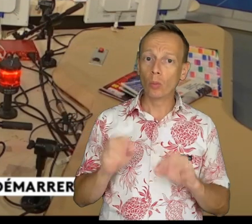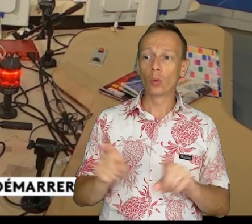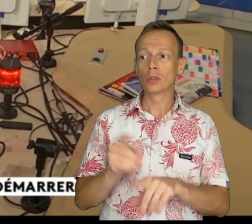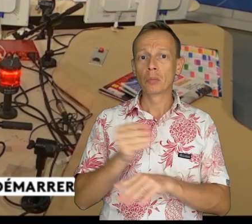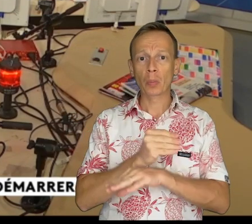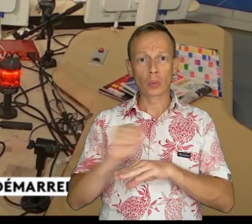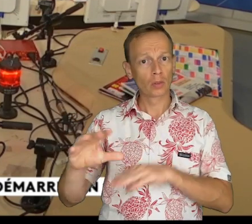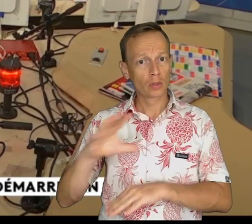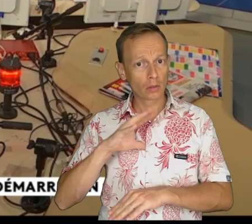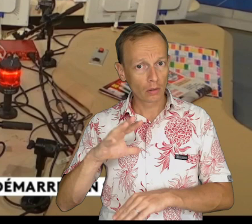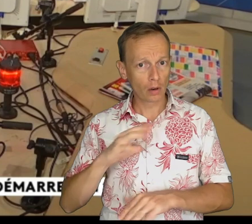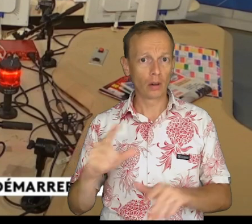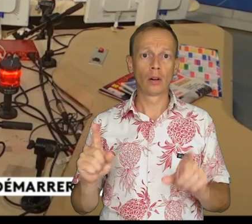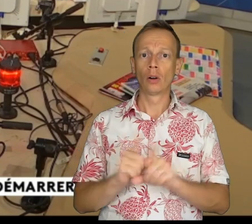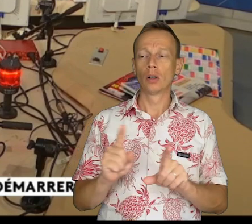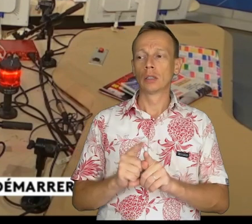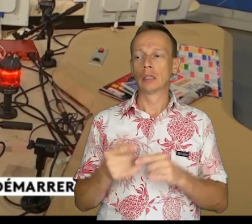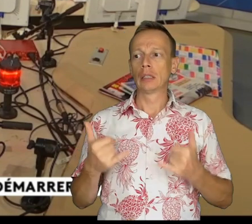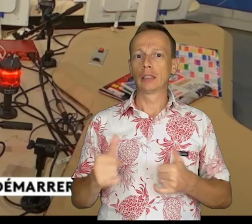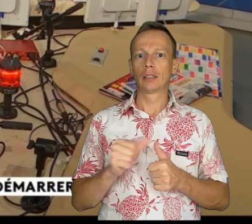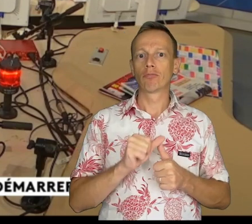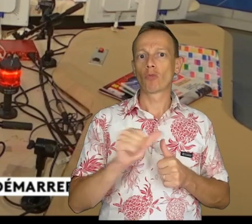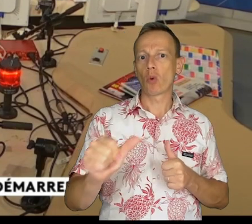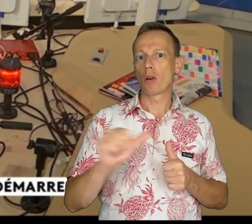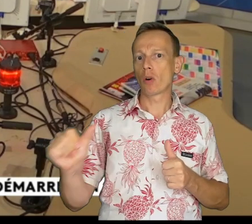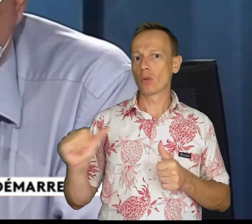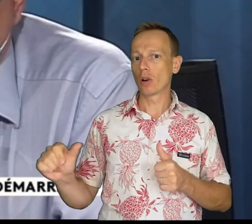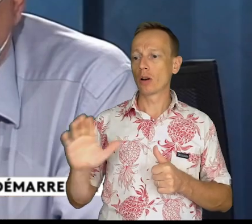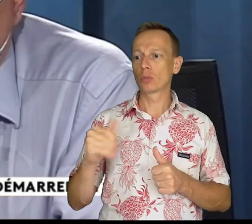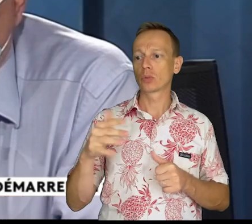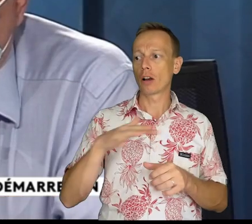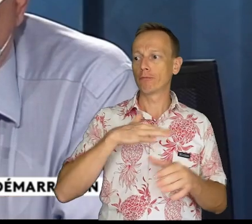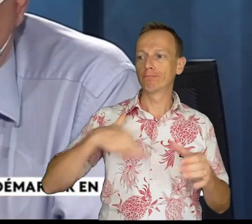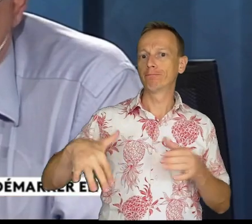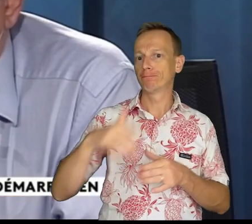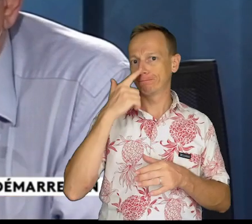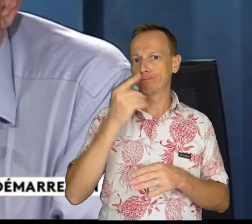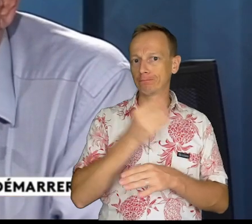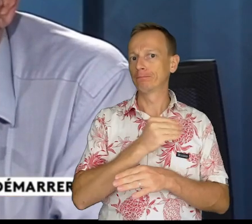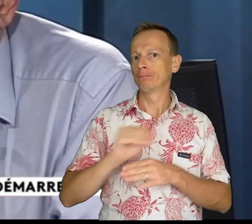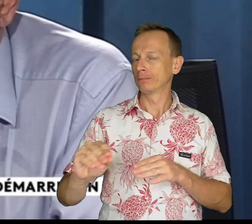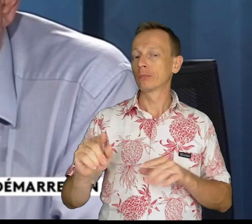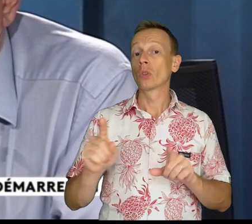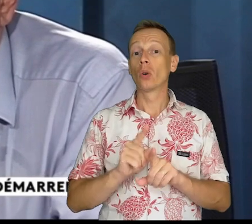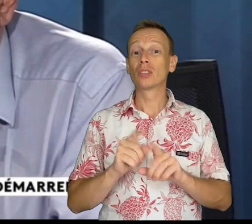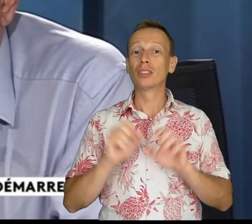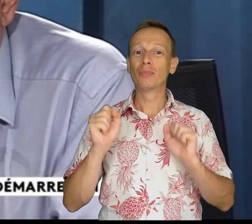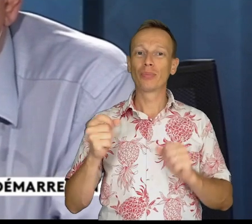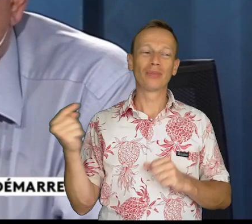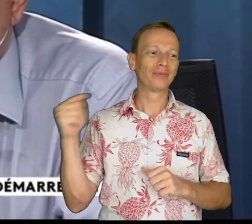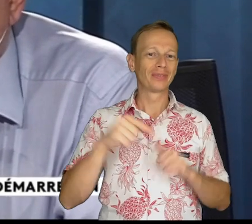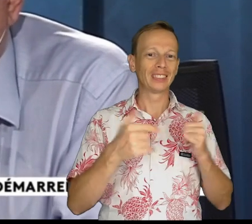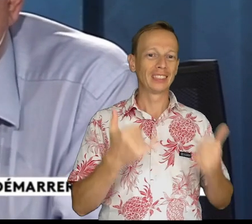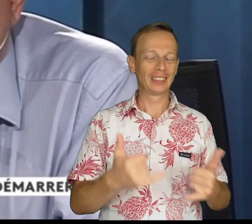protégé, que c'est assez isolé. Et puis une destination qui permet de se